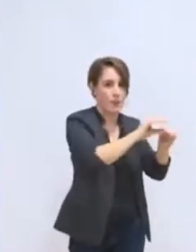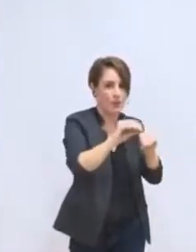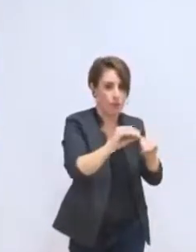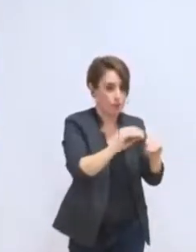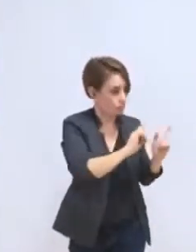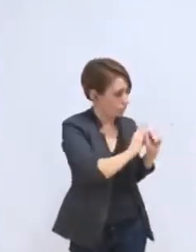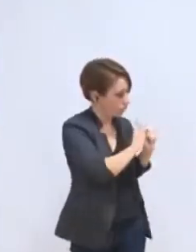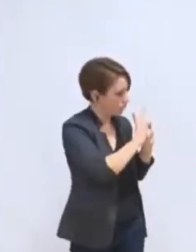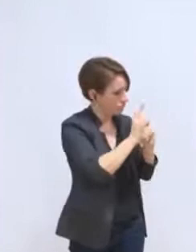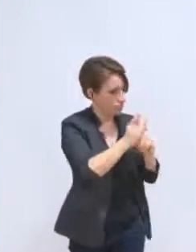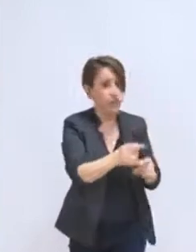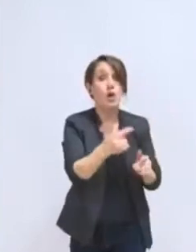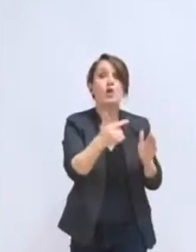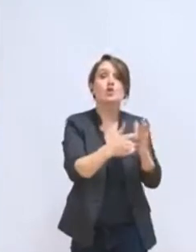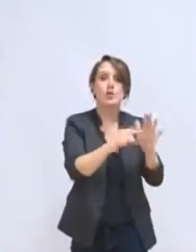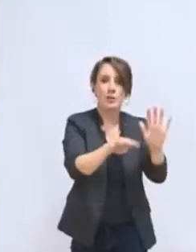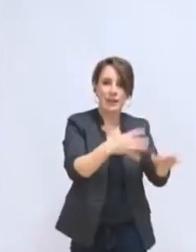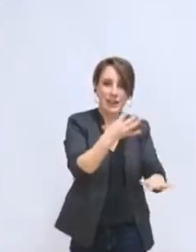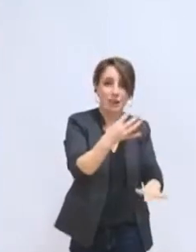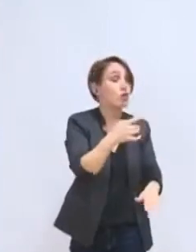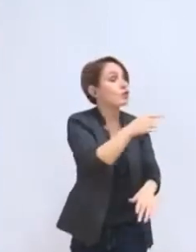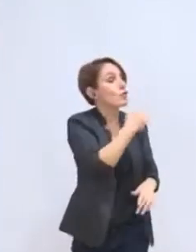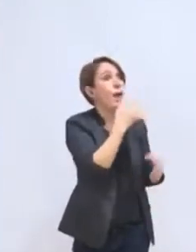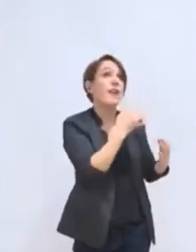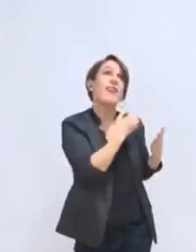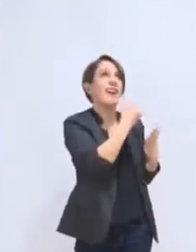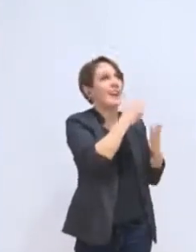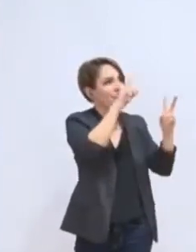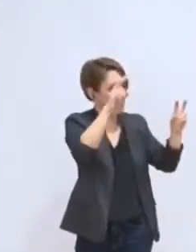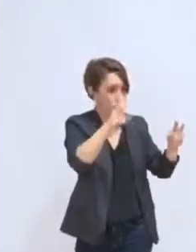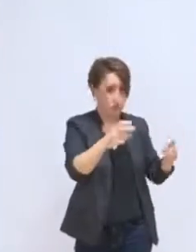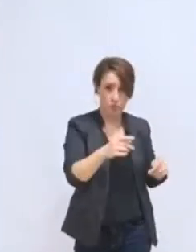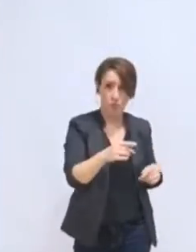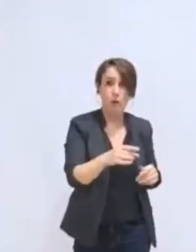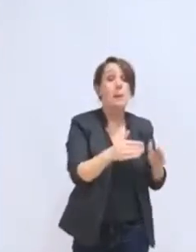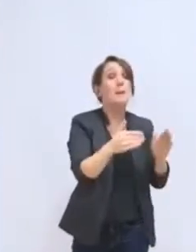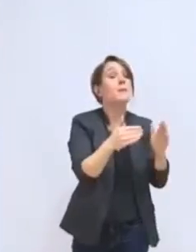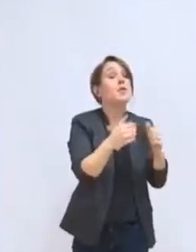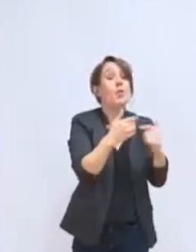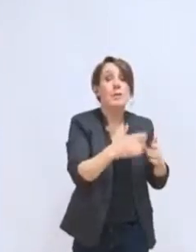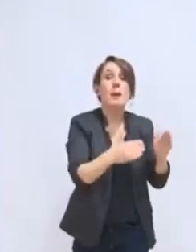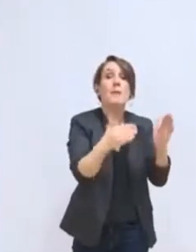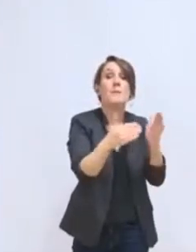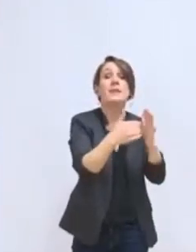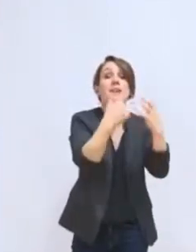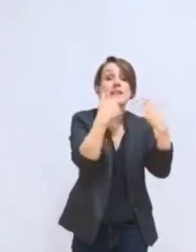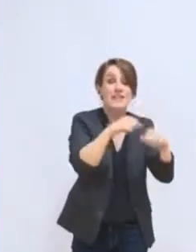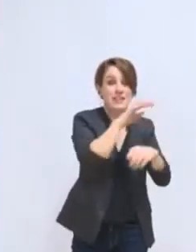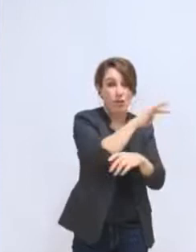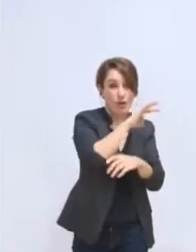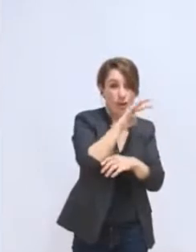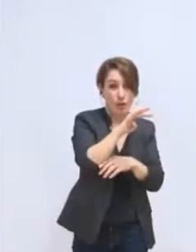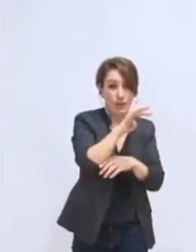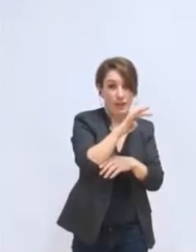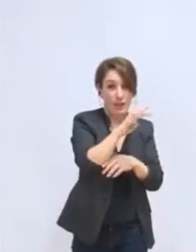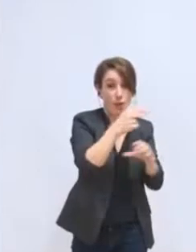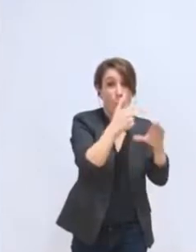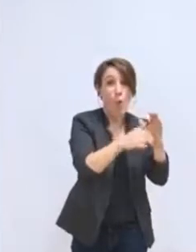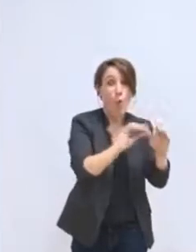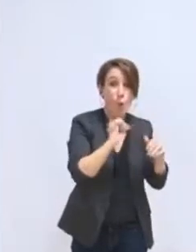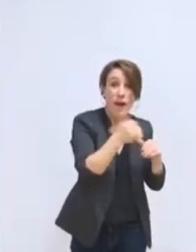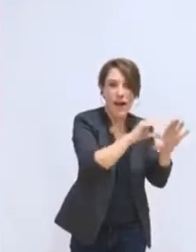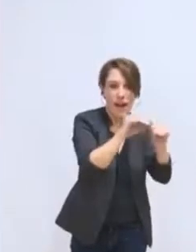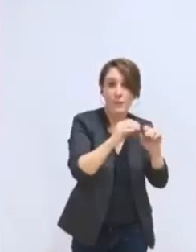puisque vous avez parlé tout à l'heure de l'héritage, parlons-en, il était de 1 644 euros par habitant, qui veut dire que l'encours de la dette,